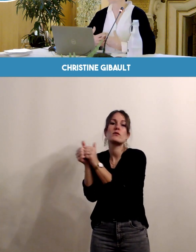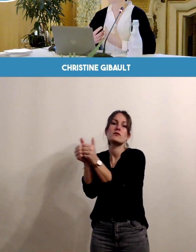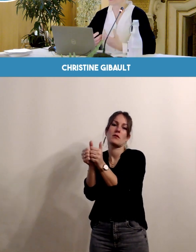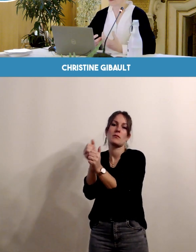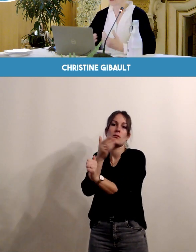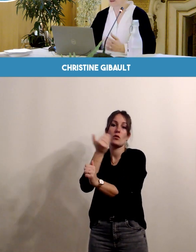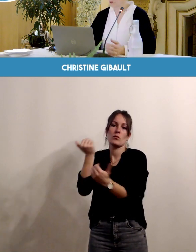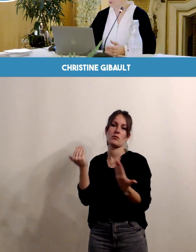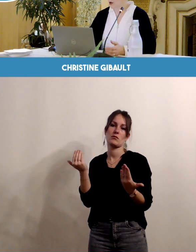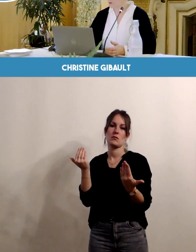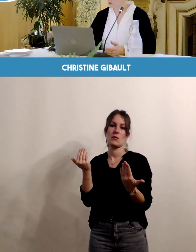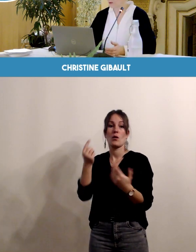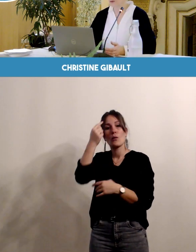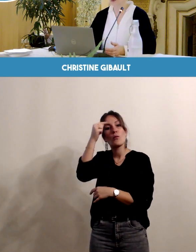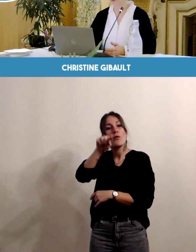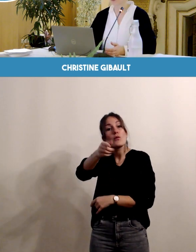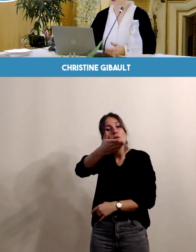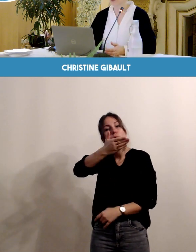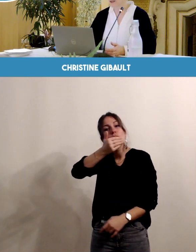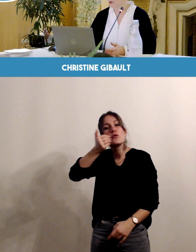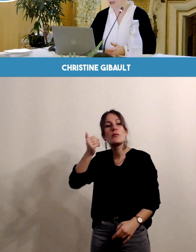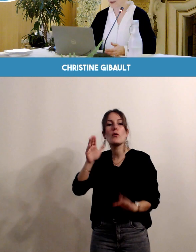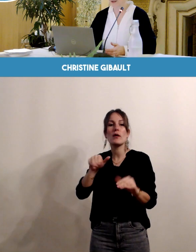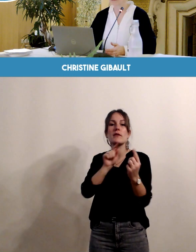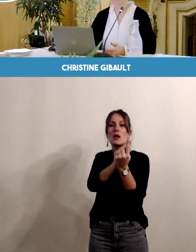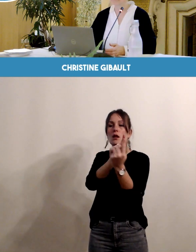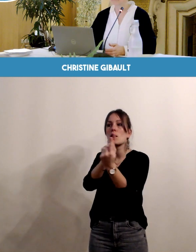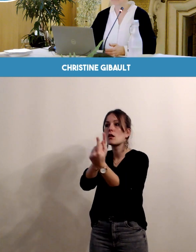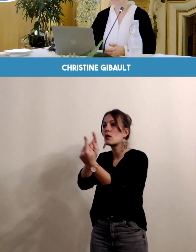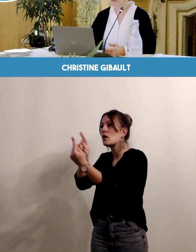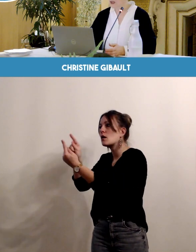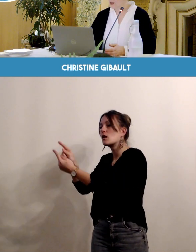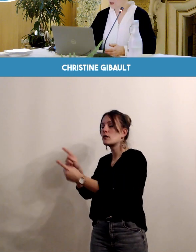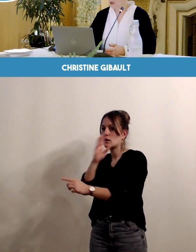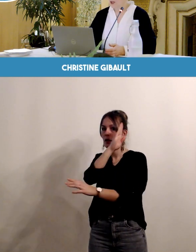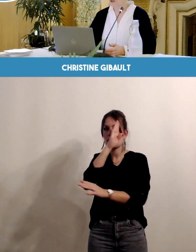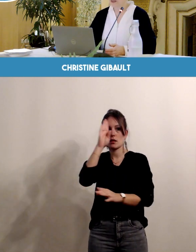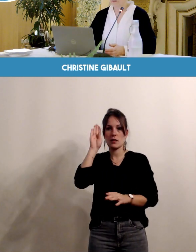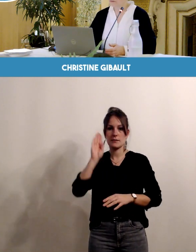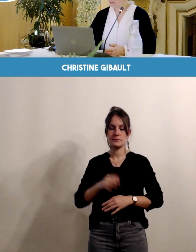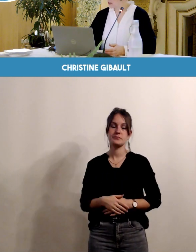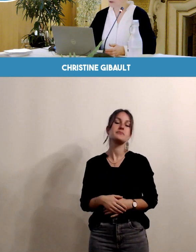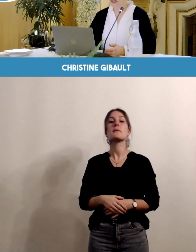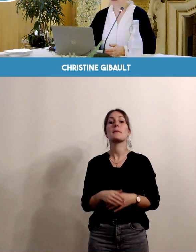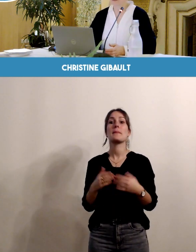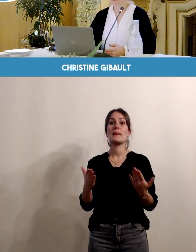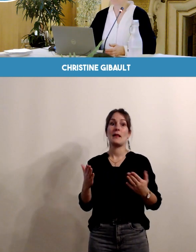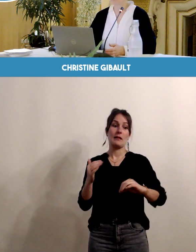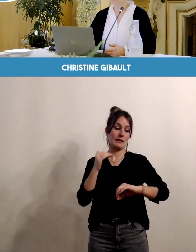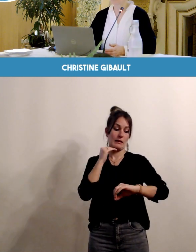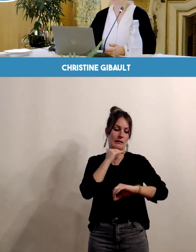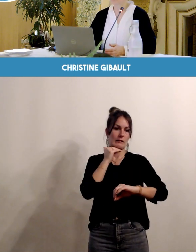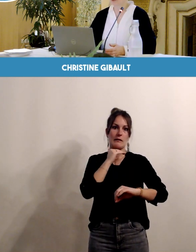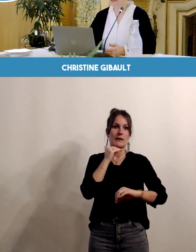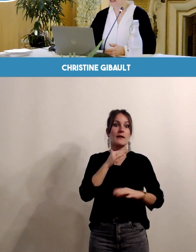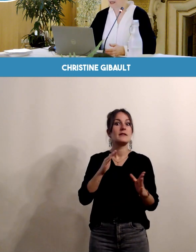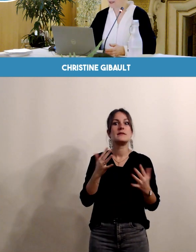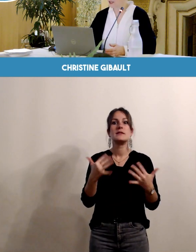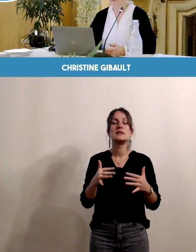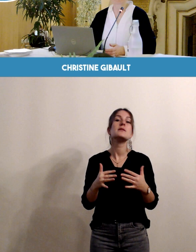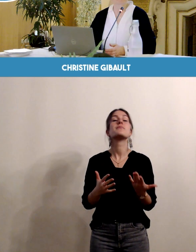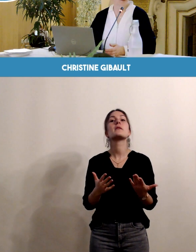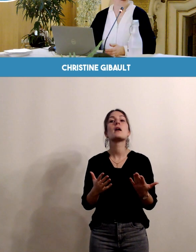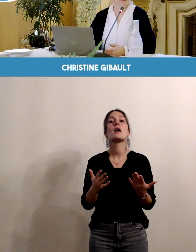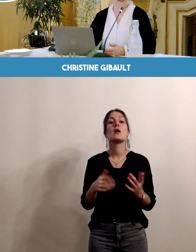pour vous permettre un déroulement harmonieux de votre prise en charge. Je vais presque terminer. Pourquoi